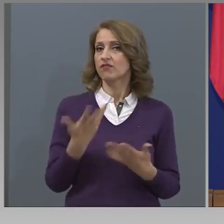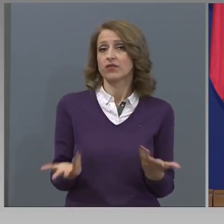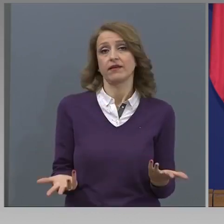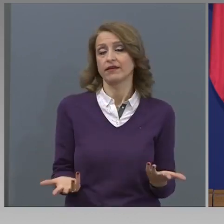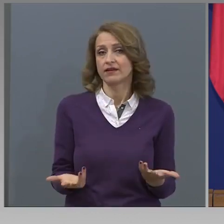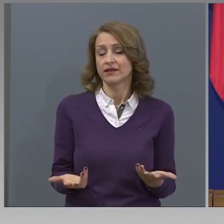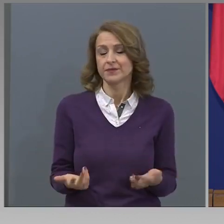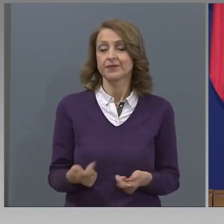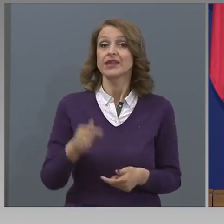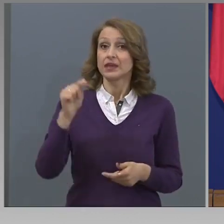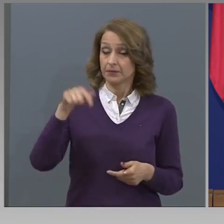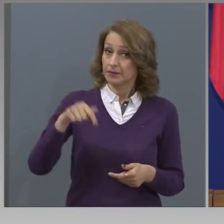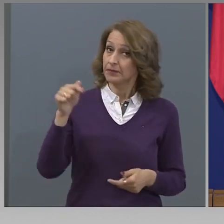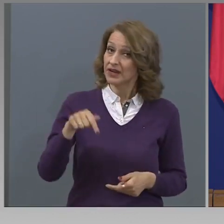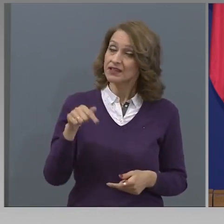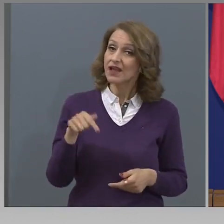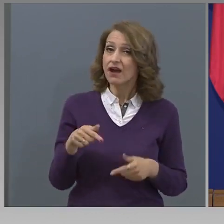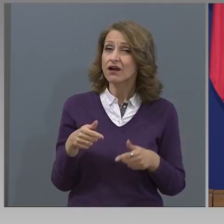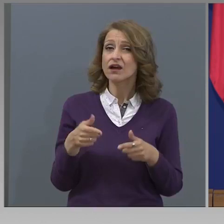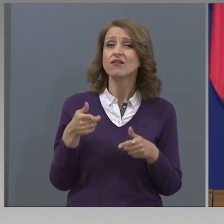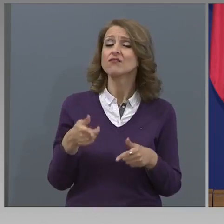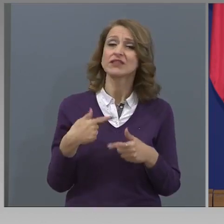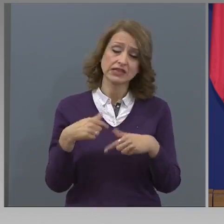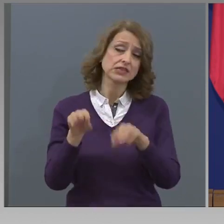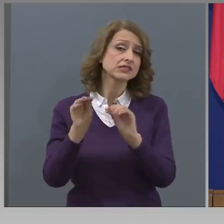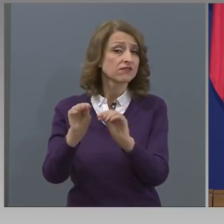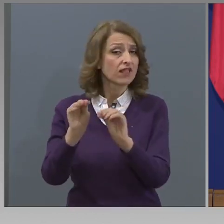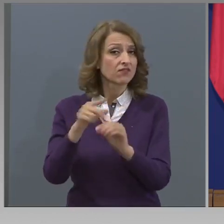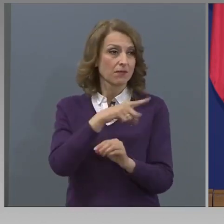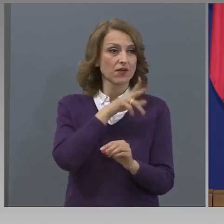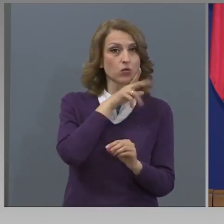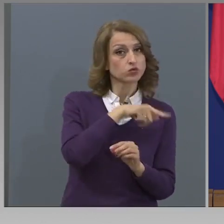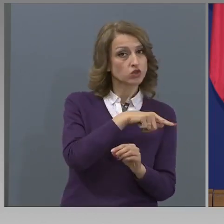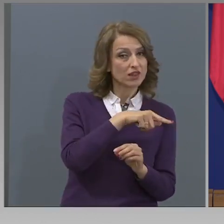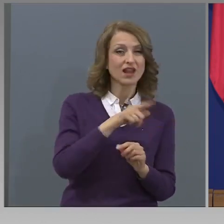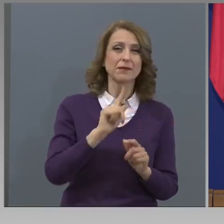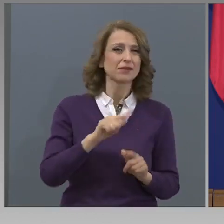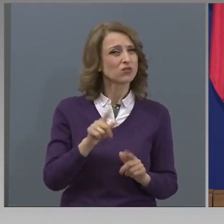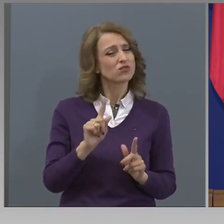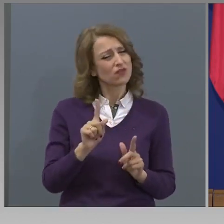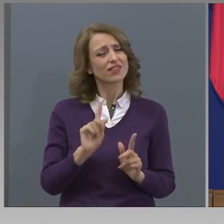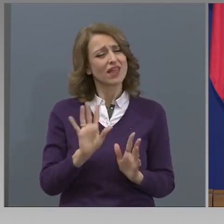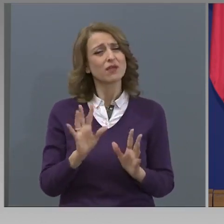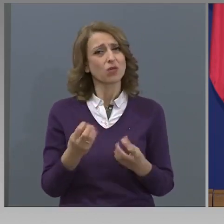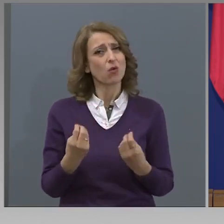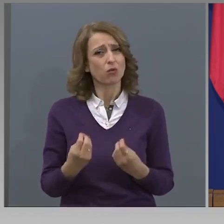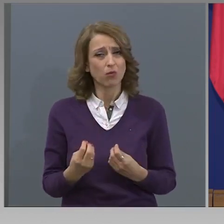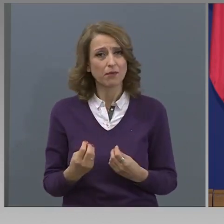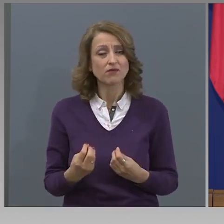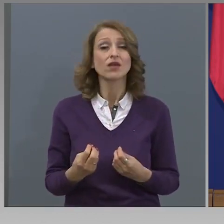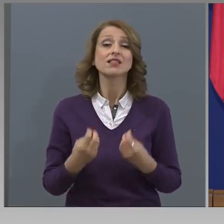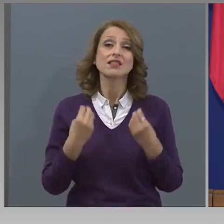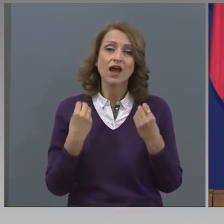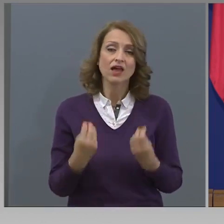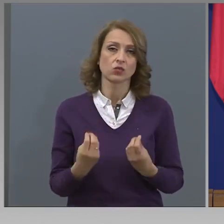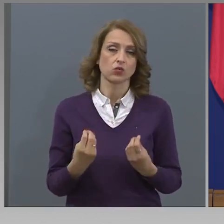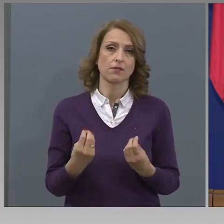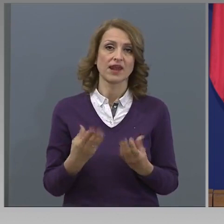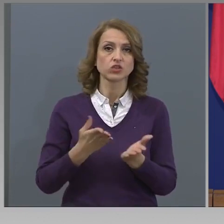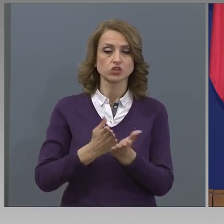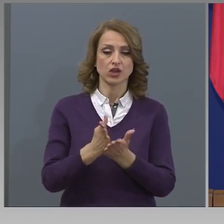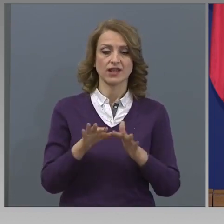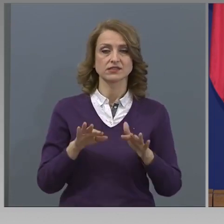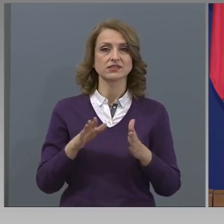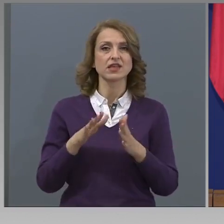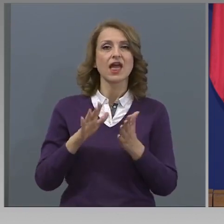При тях се препоръчахме на учителите, въпреки, че това не е желателно, по-желат най-добрия вариант е, че с